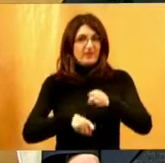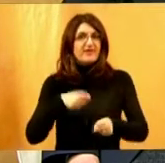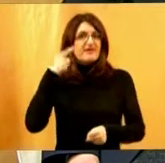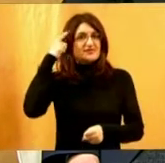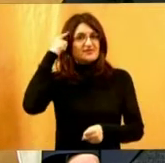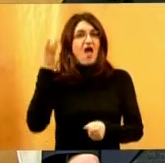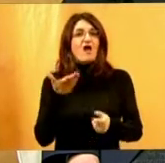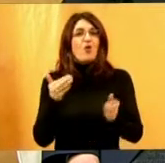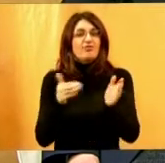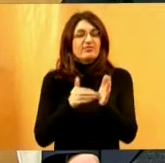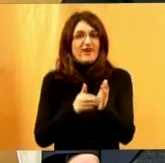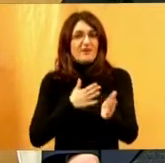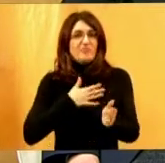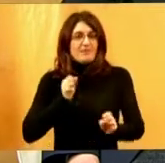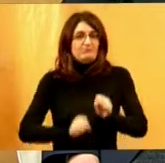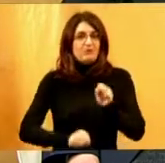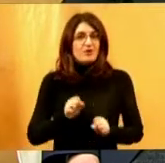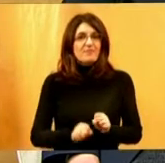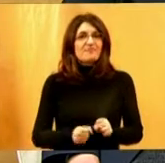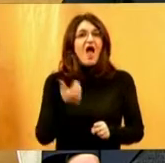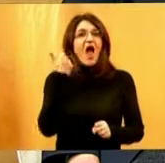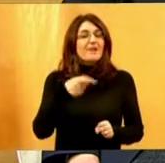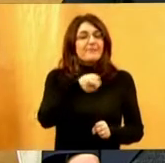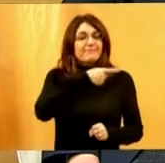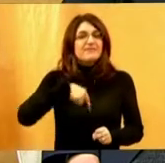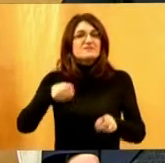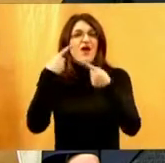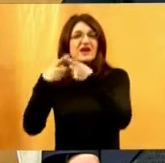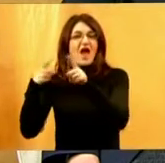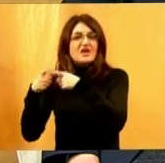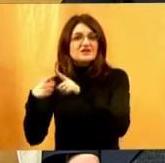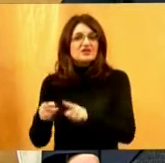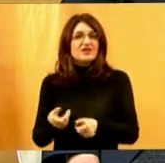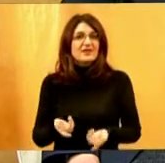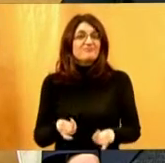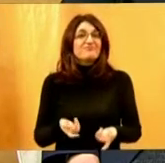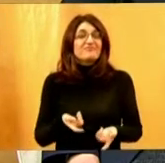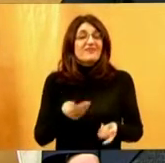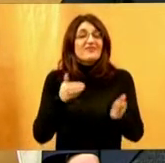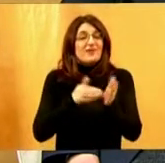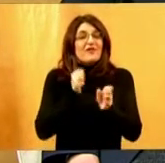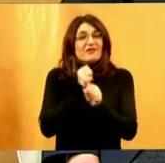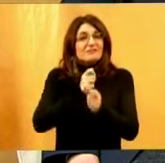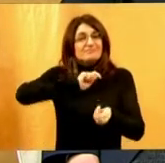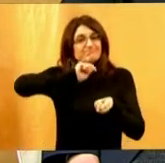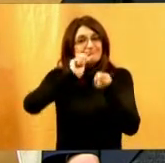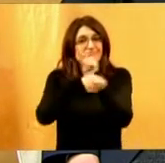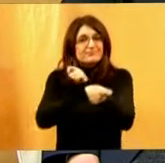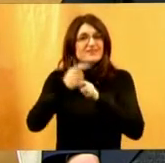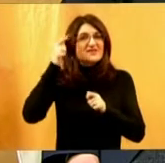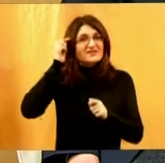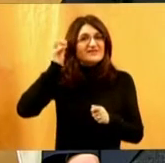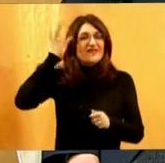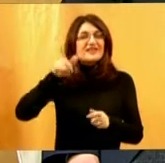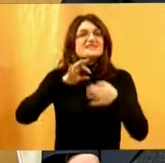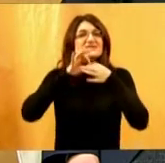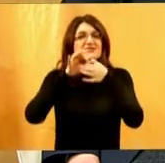nažalost tako. Ali različiti smo i ako nećemo raditi na toj promjeni svijesti kontinuirano,